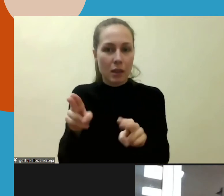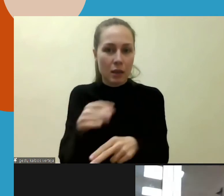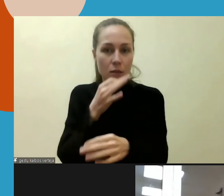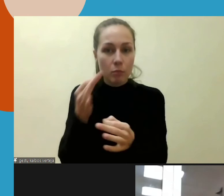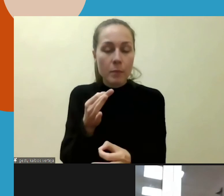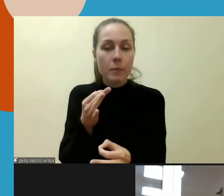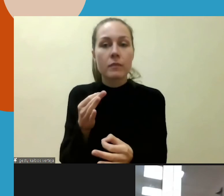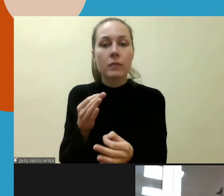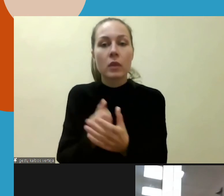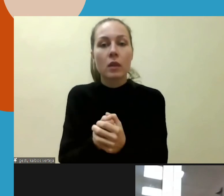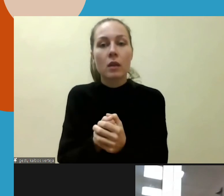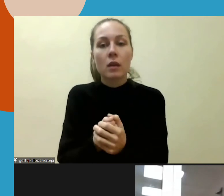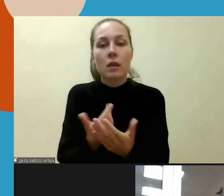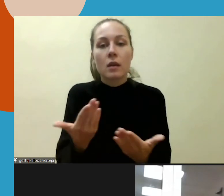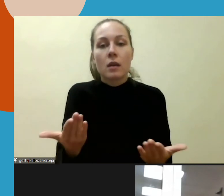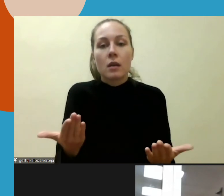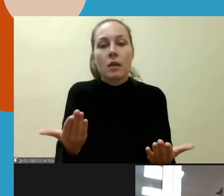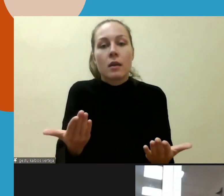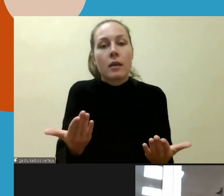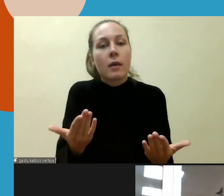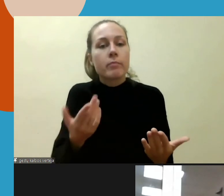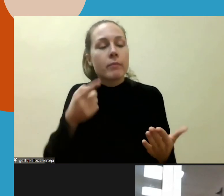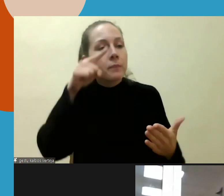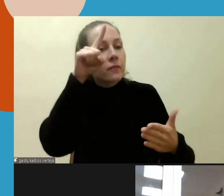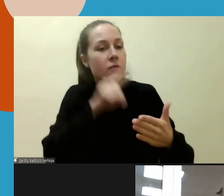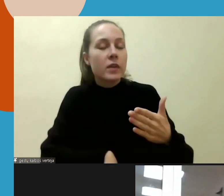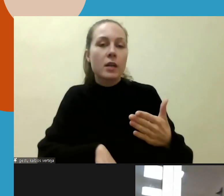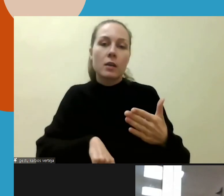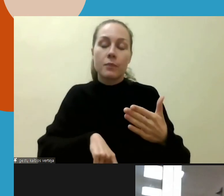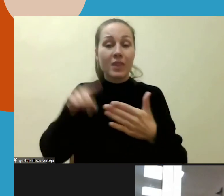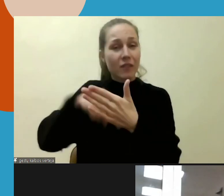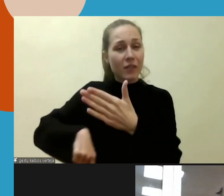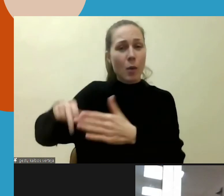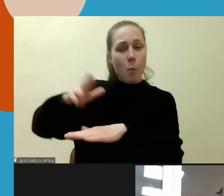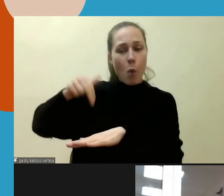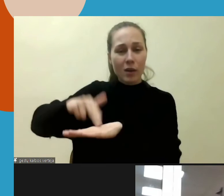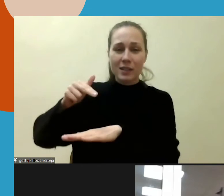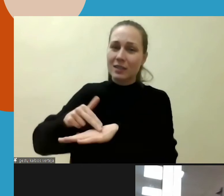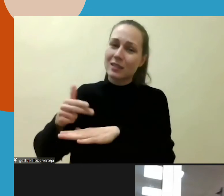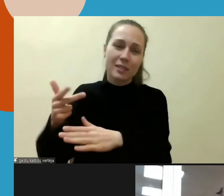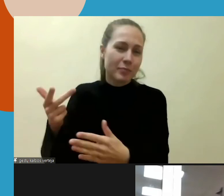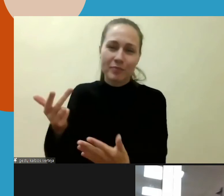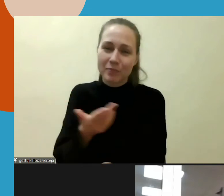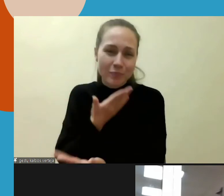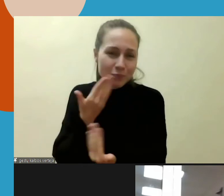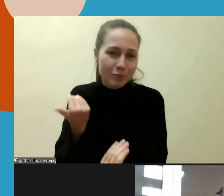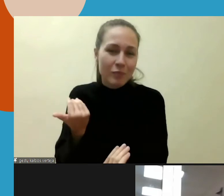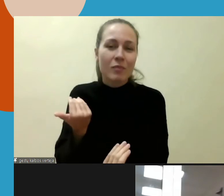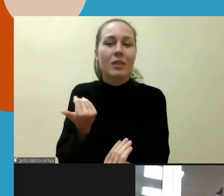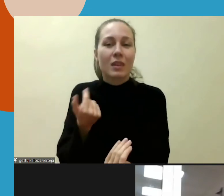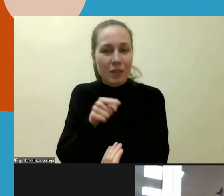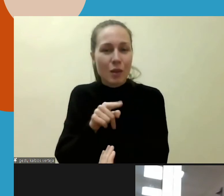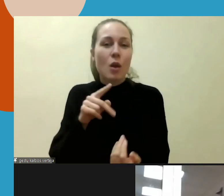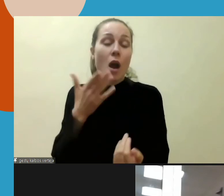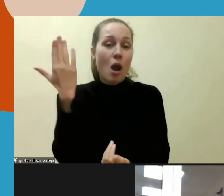tikrai, na, ne visada pasitikė policijos pareigūną, jis, na, jūs minėt ir pati minėjot, kad vienas gal problematišku aspektu,